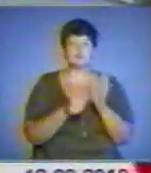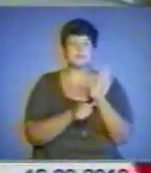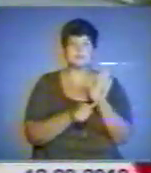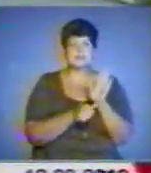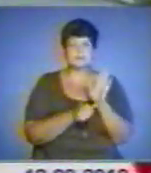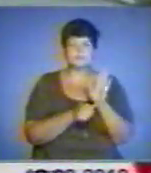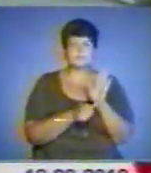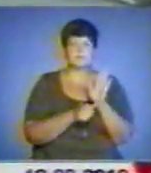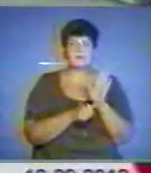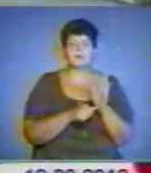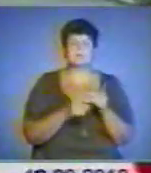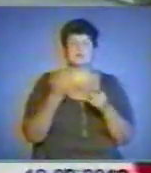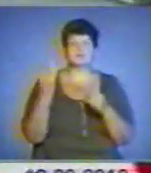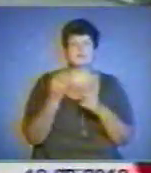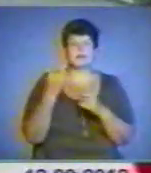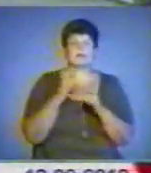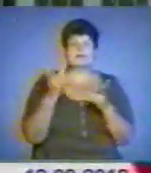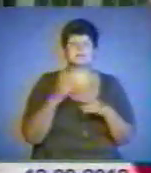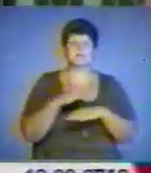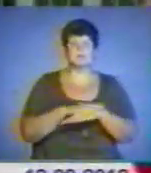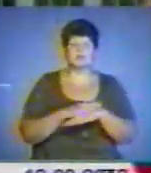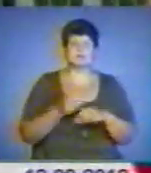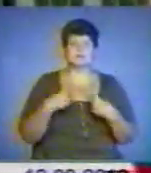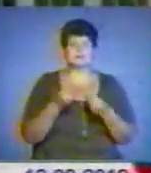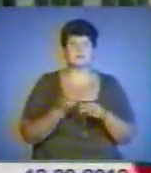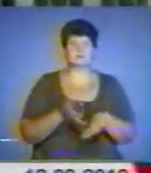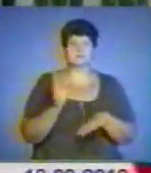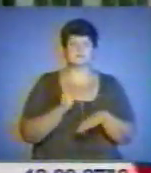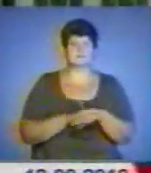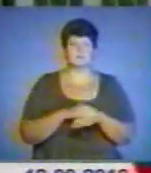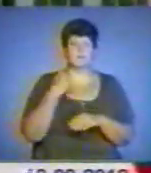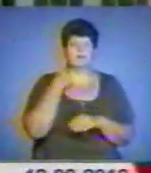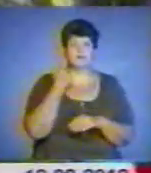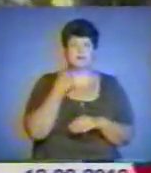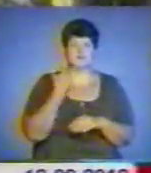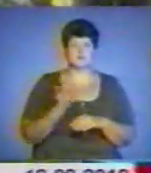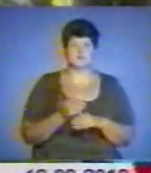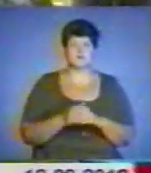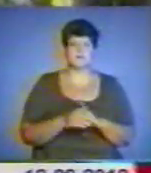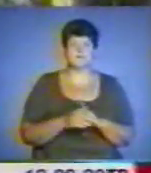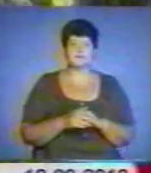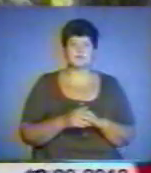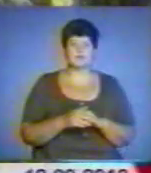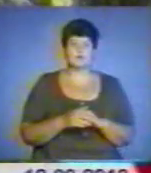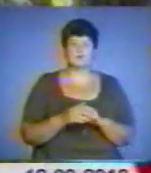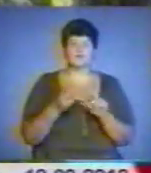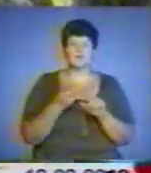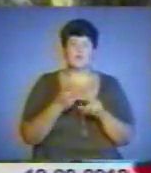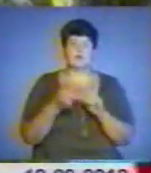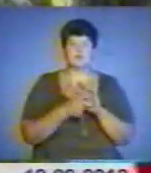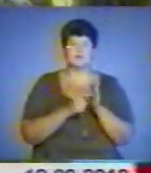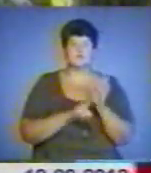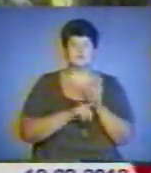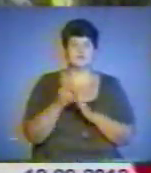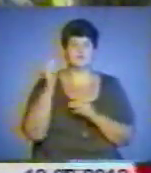Ми поцікавилися, який із предметів дається дівчинці найважче. Англійську. По класу ти почала вивчати англійську мову? З другого. З другого?